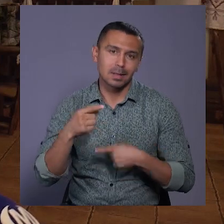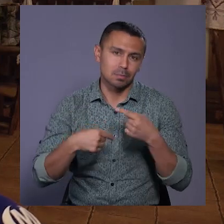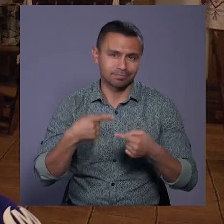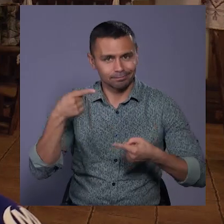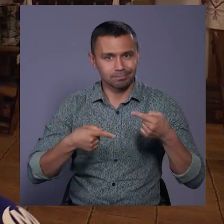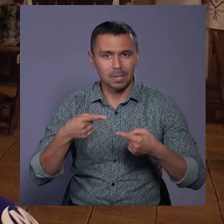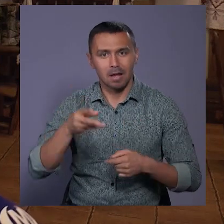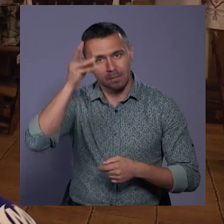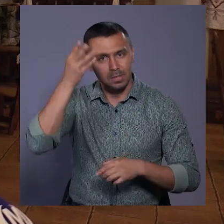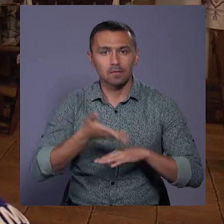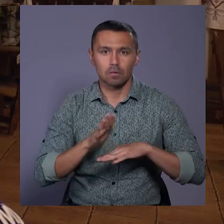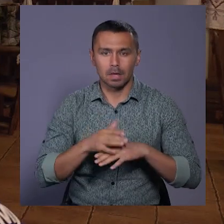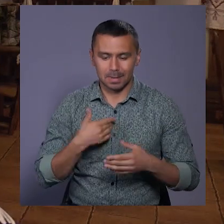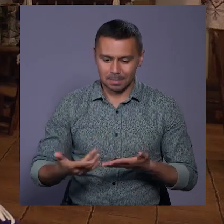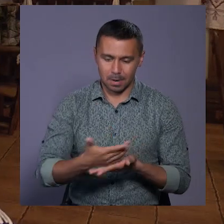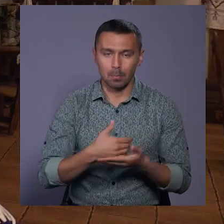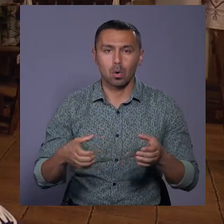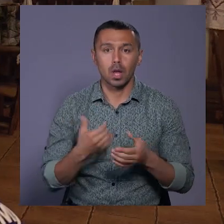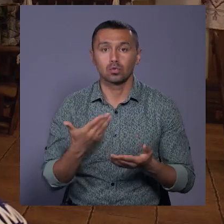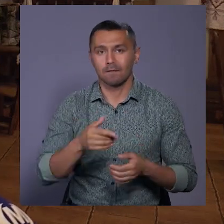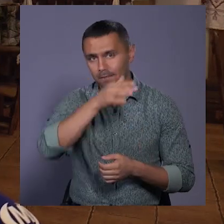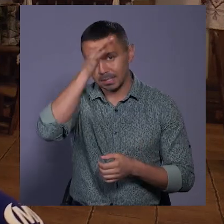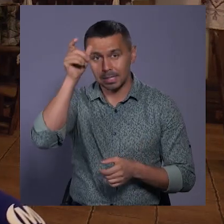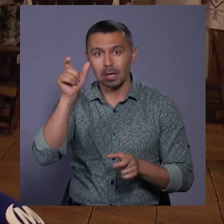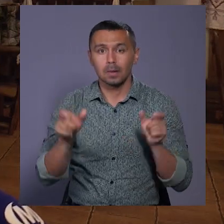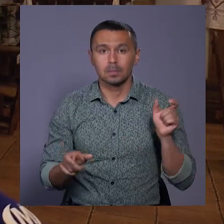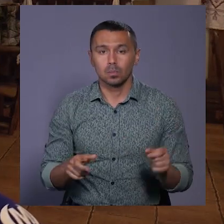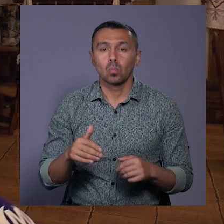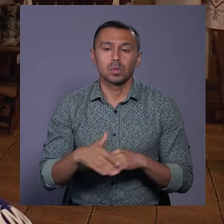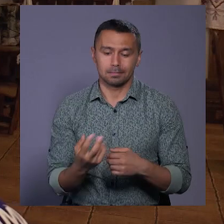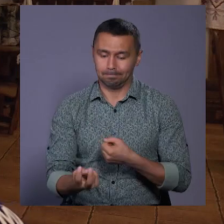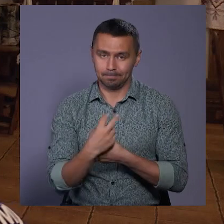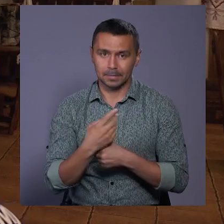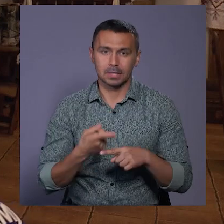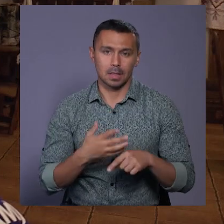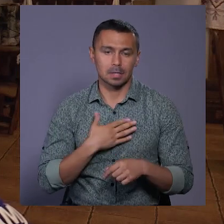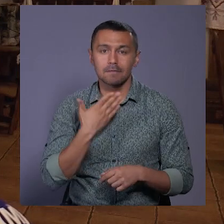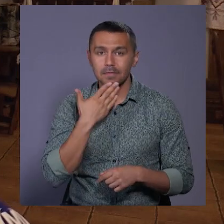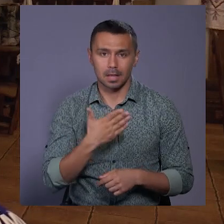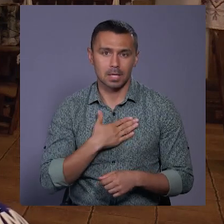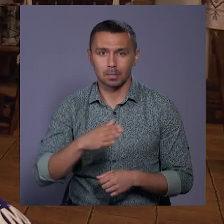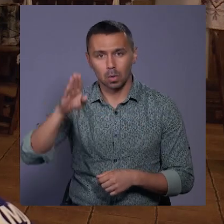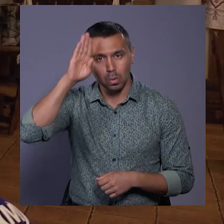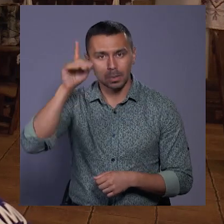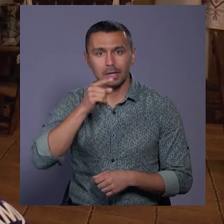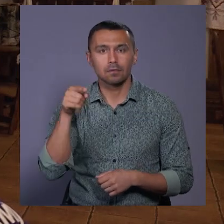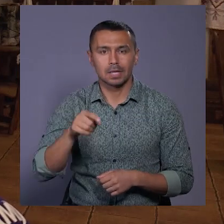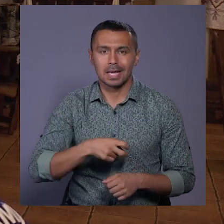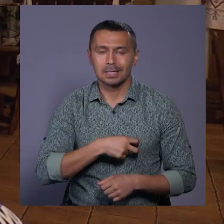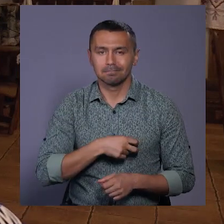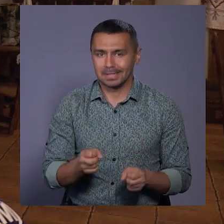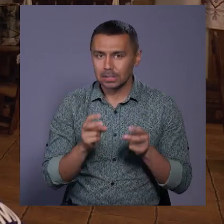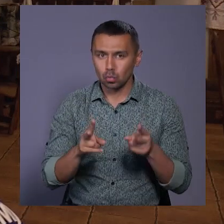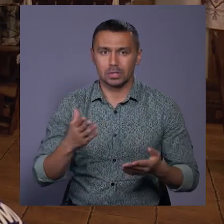Хмельницькому важквато ми збираємо команду, тому якщо весільники, будь ласка, приходьте до нас. Це наша така вдячність нашим хлопцям за те, що вони ризикують